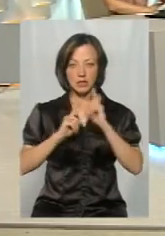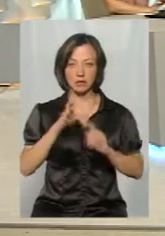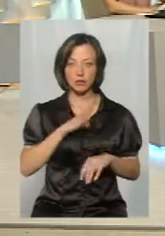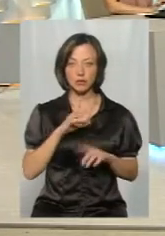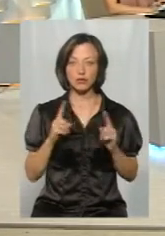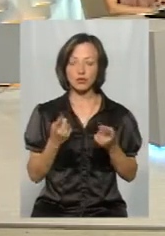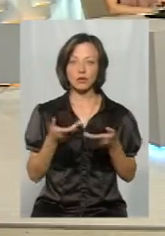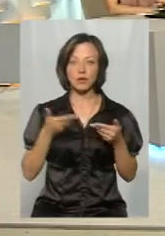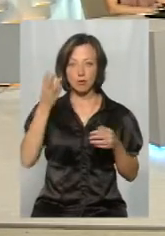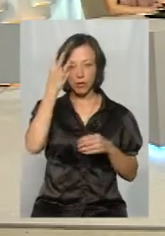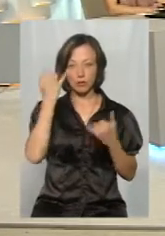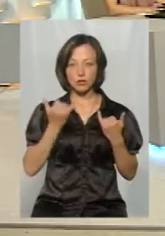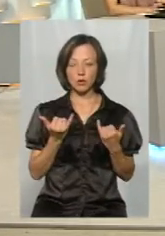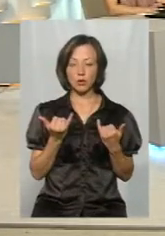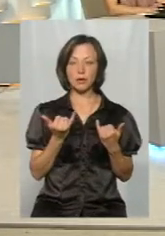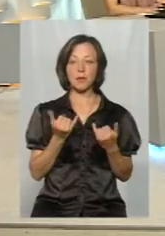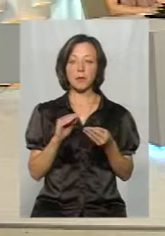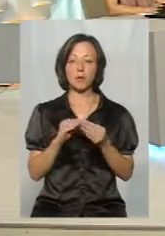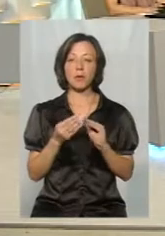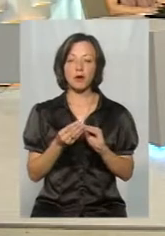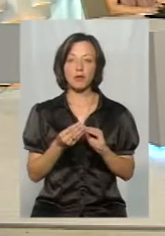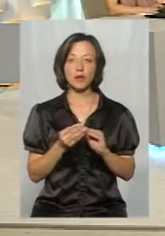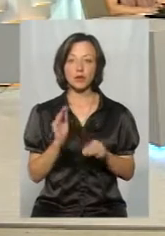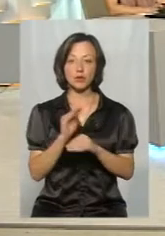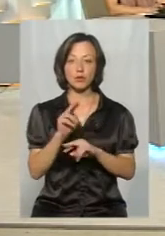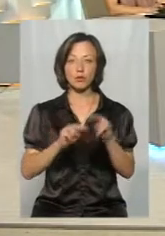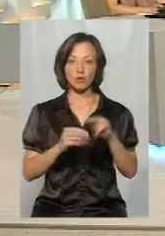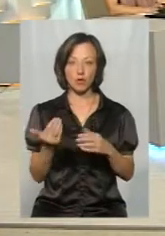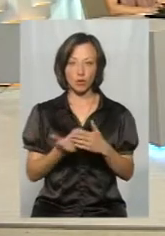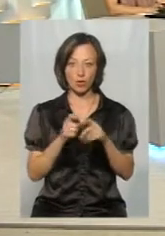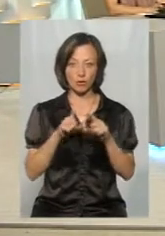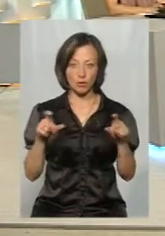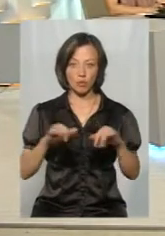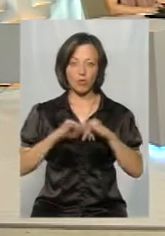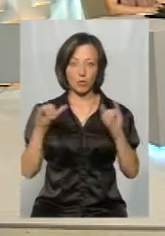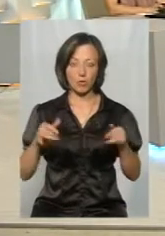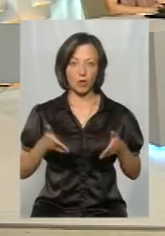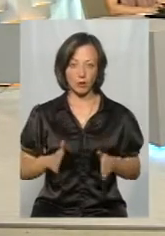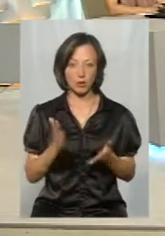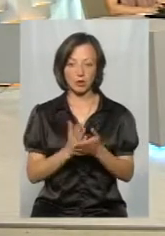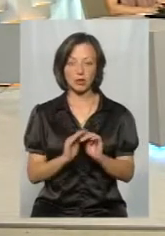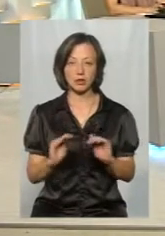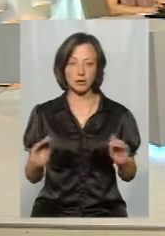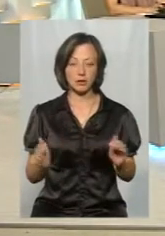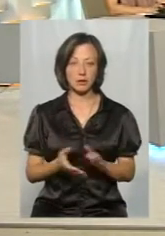Бо чомусь ми у Хмельницьку сьогодні стоїмо перед проблемою добудови нових шкіл, тому що бум народжуваності, так?